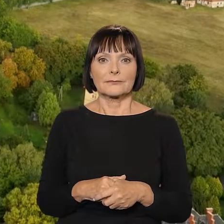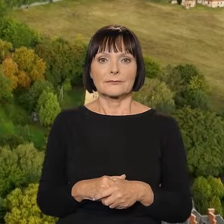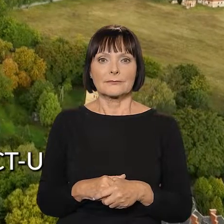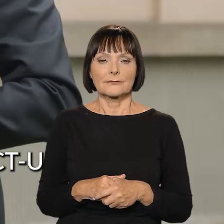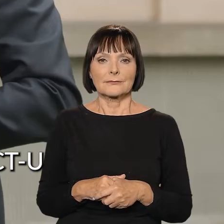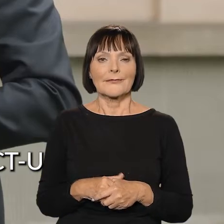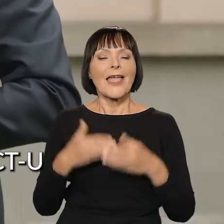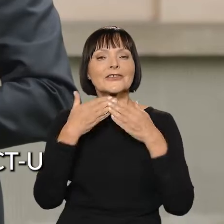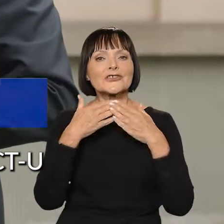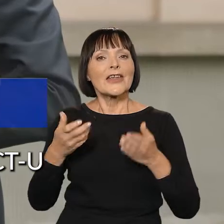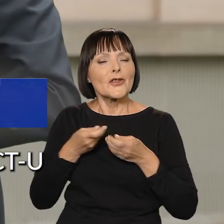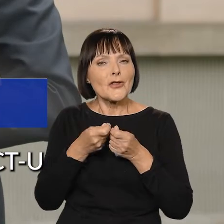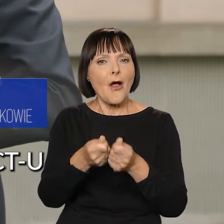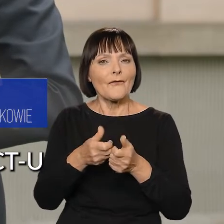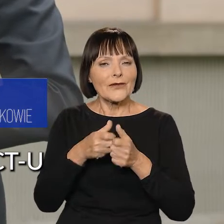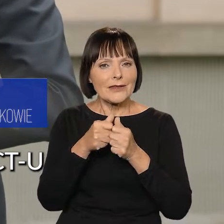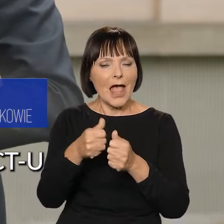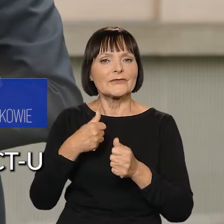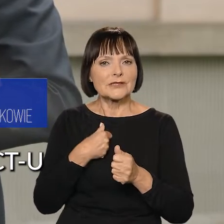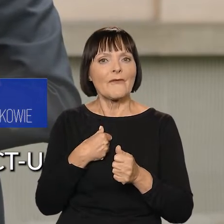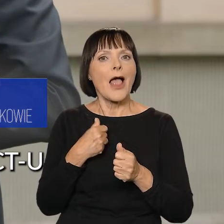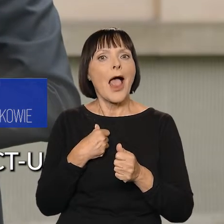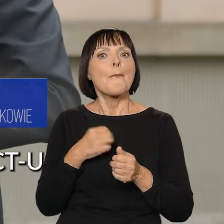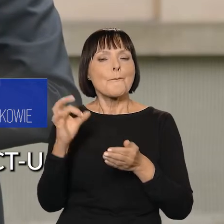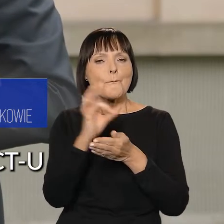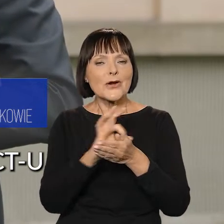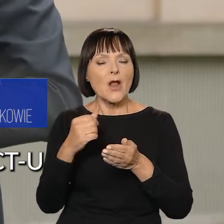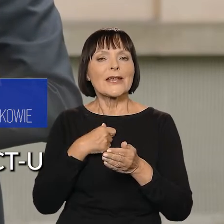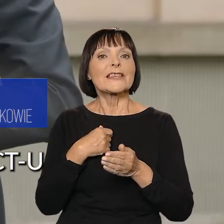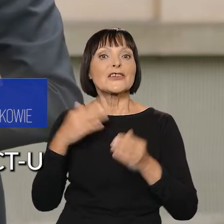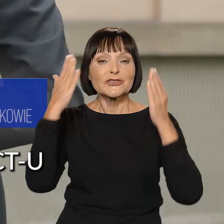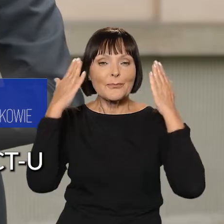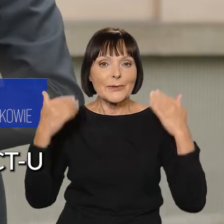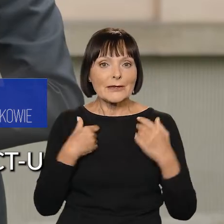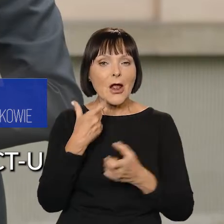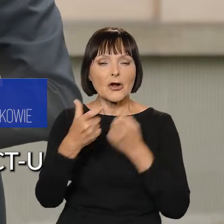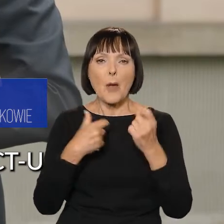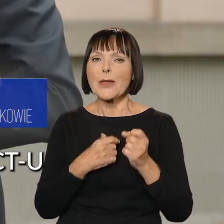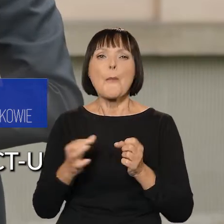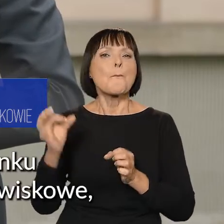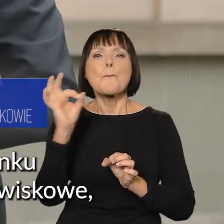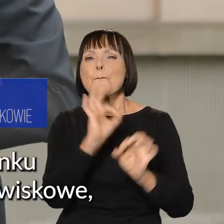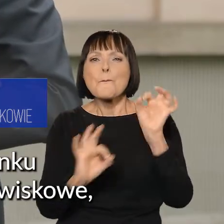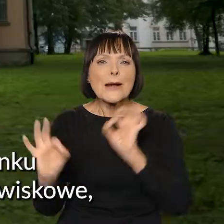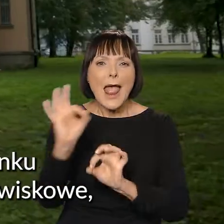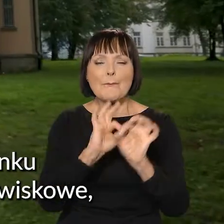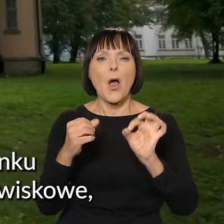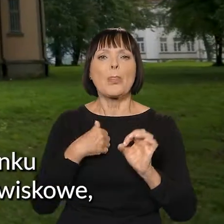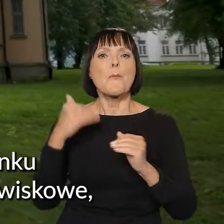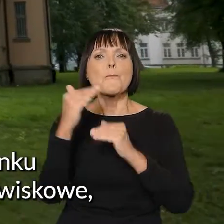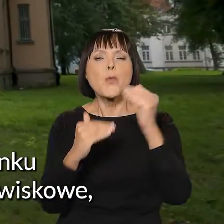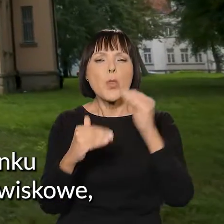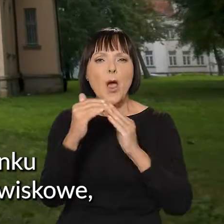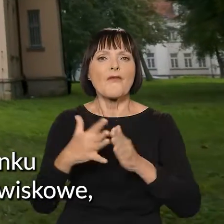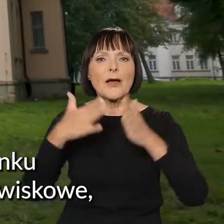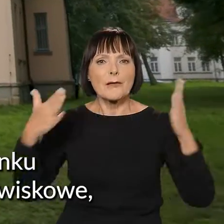dyrektor szpitala. Dzięki dofinansowaniu w ramach projektu RIAGDU szpital dokona gruntownej modernizacji polegającej na przebudowie i